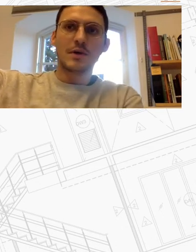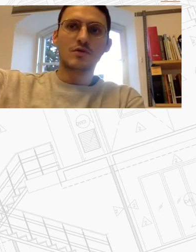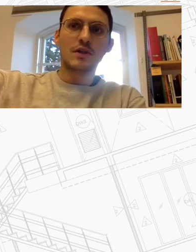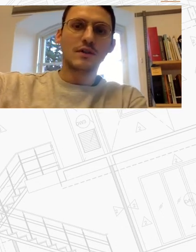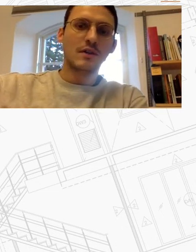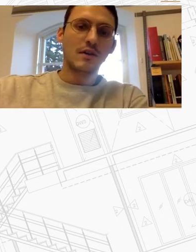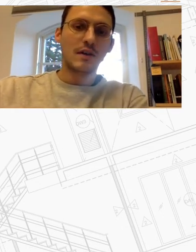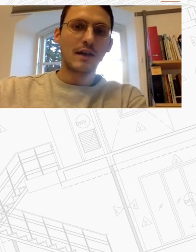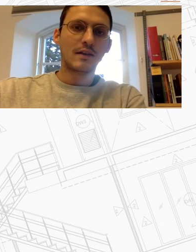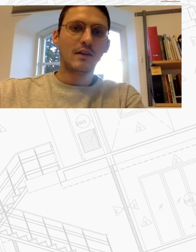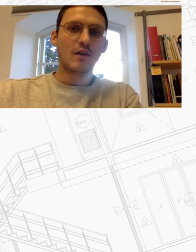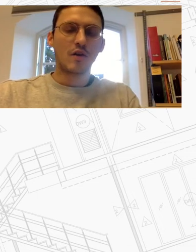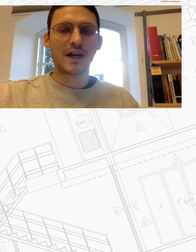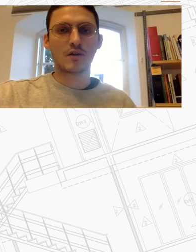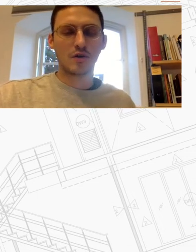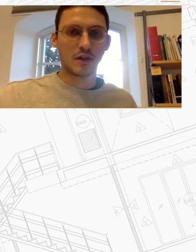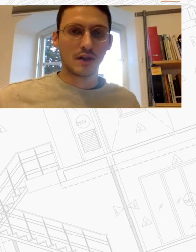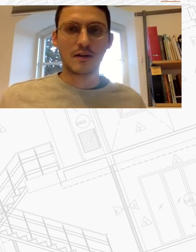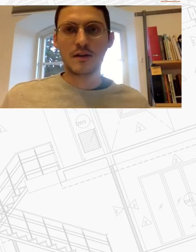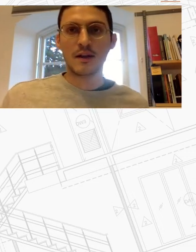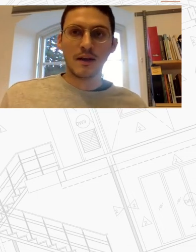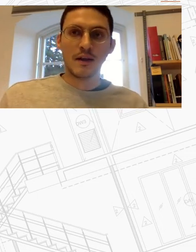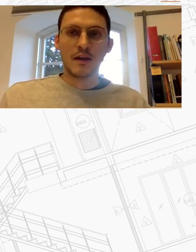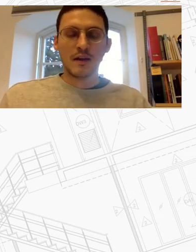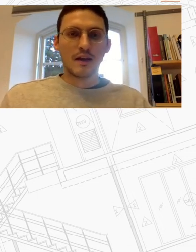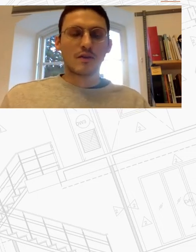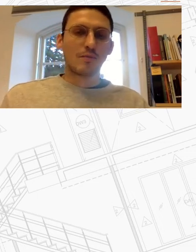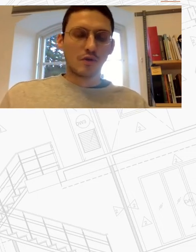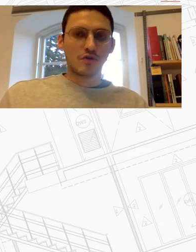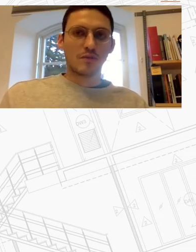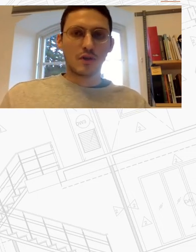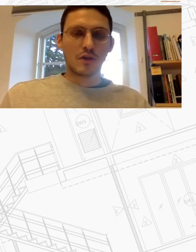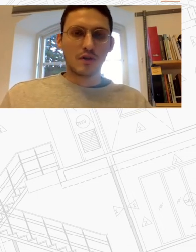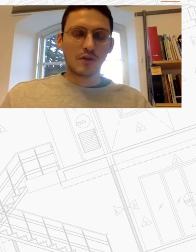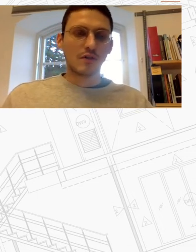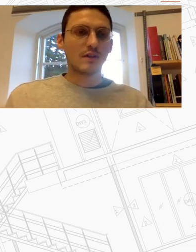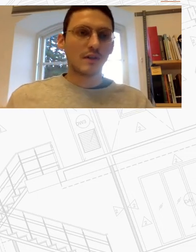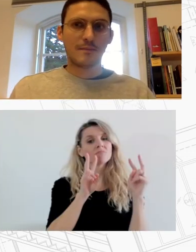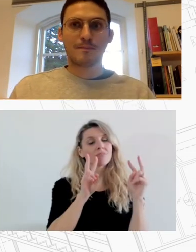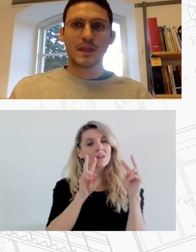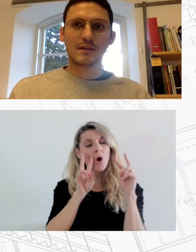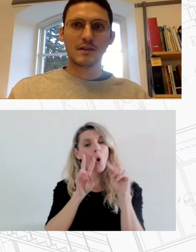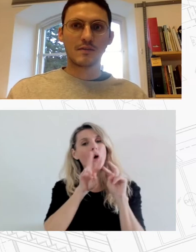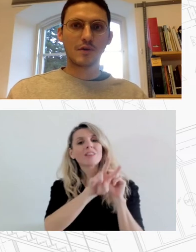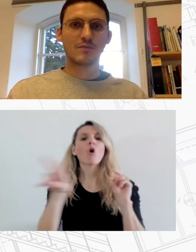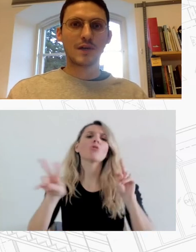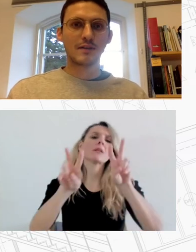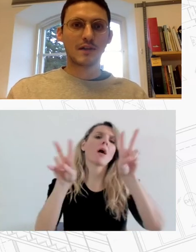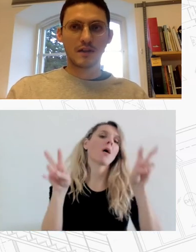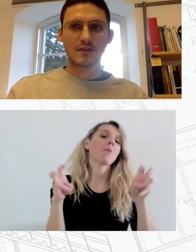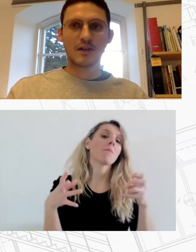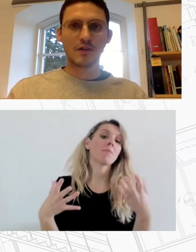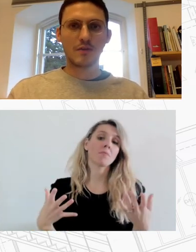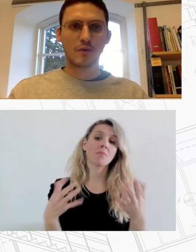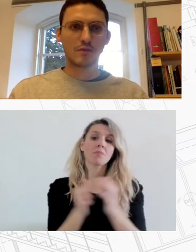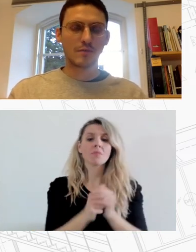δεκάλεπτη παρουσίαση για την ορατότητα Το πρώτο σημείο για την ορατότητα σε ένα σημείο της μελέτης